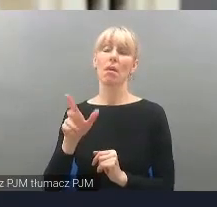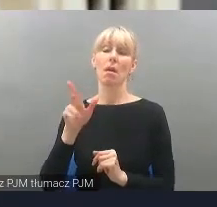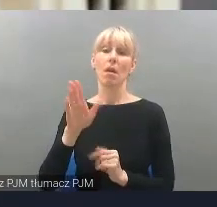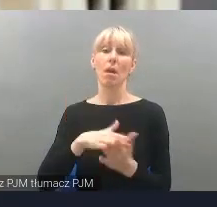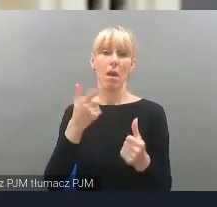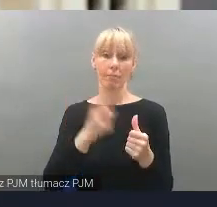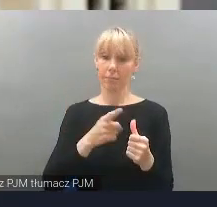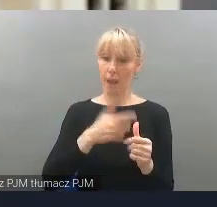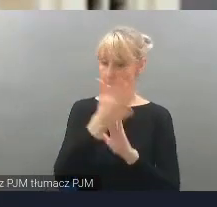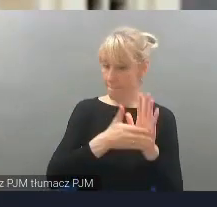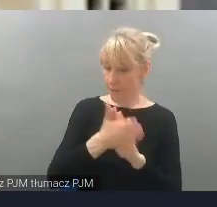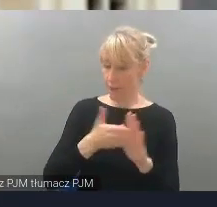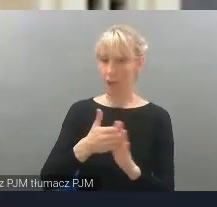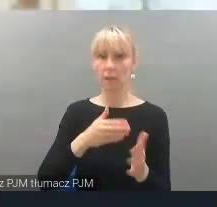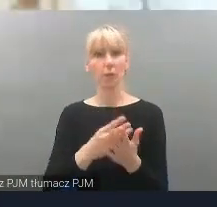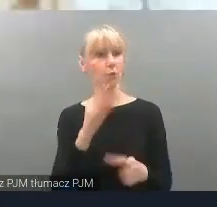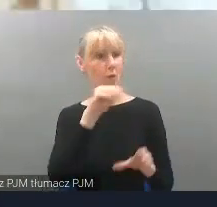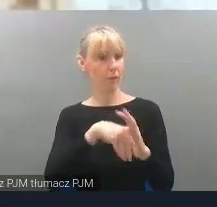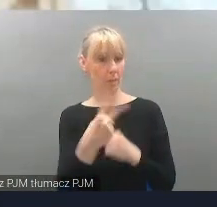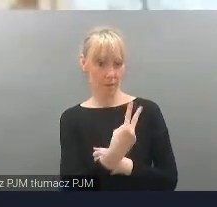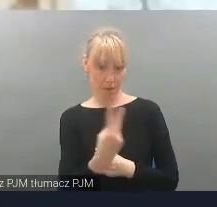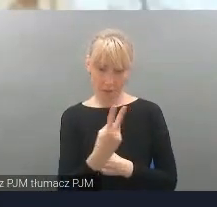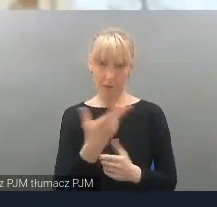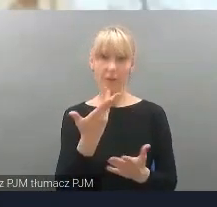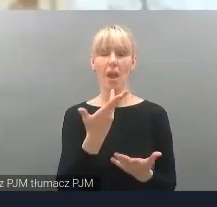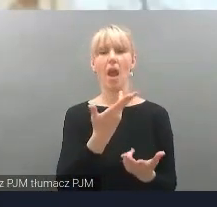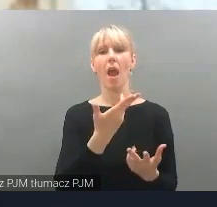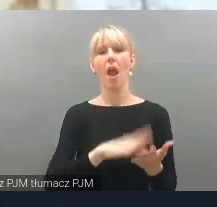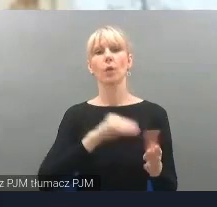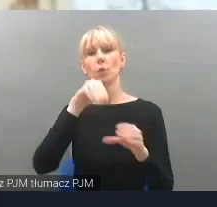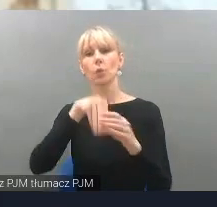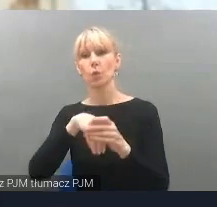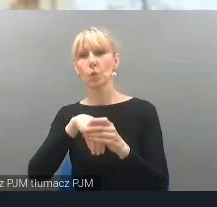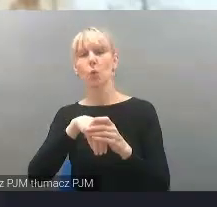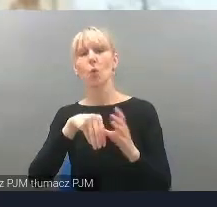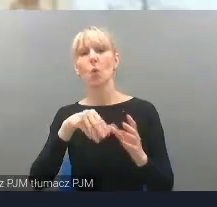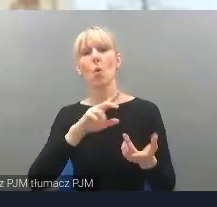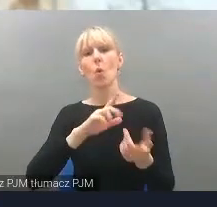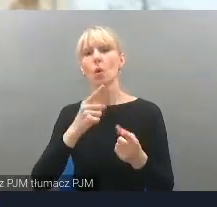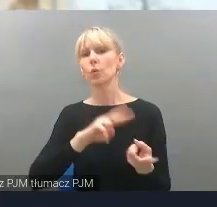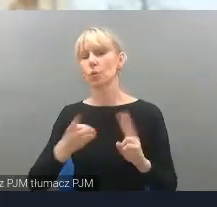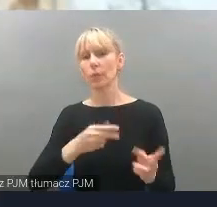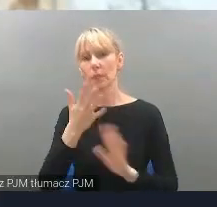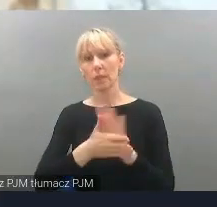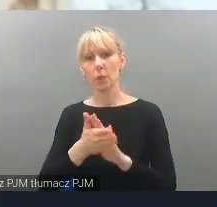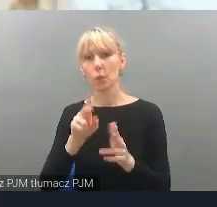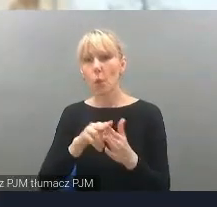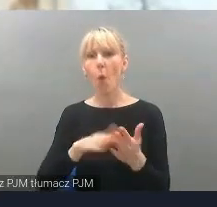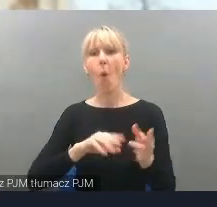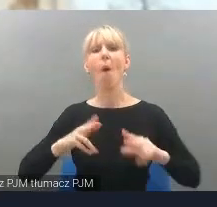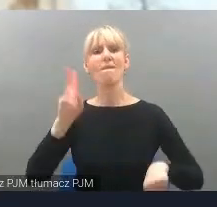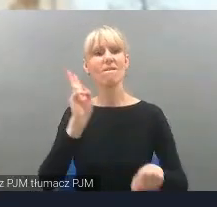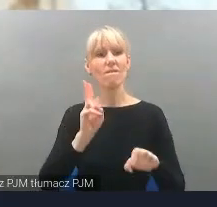migane, w których mamy dwie tłumaczki migające. Teatr współpracuje z Fundacją Migawka, która cały czas koordynuje i pracuje nad